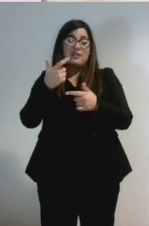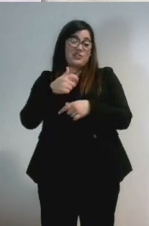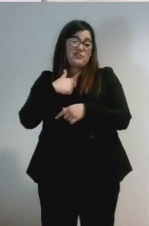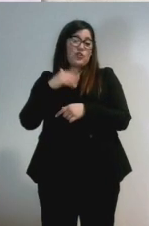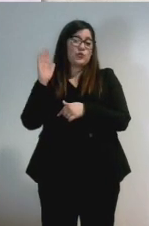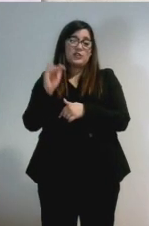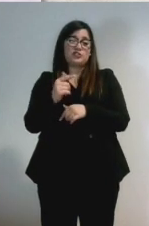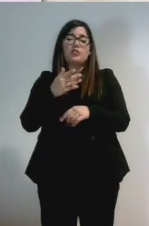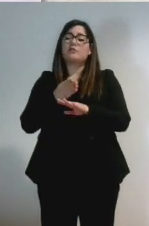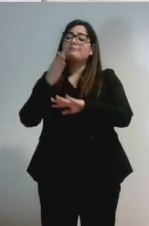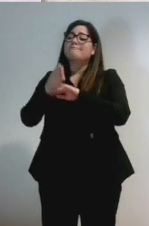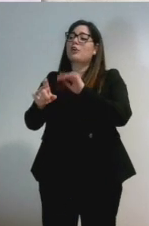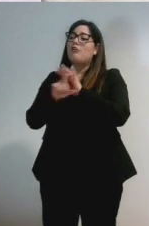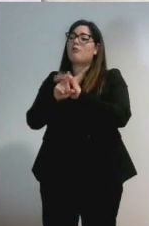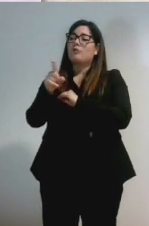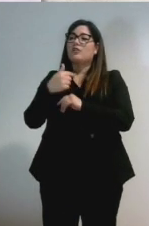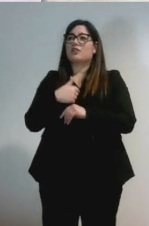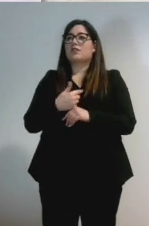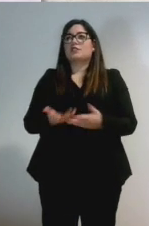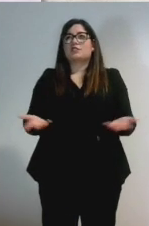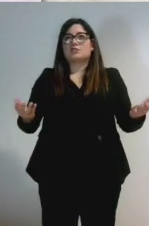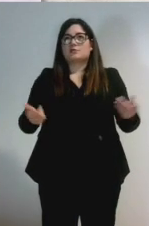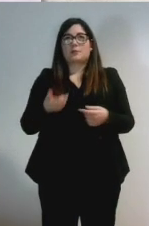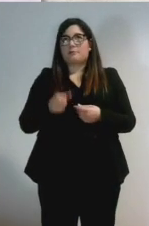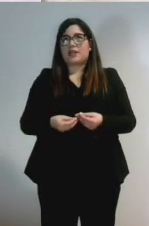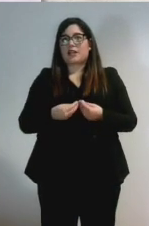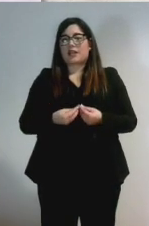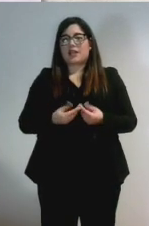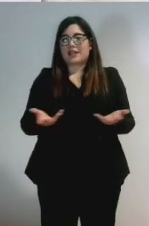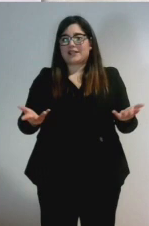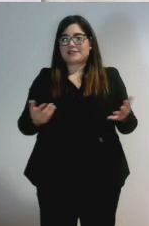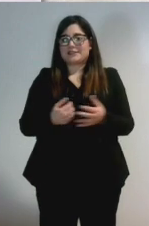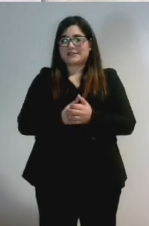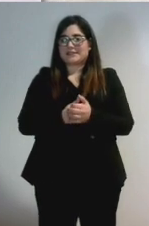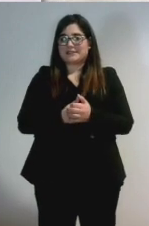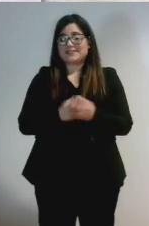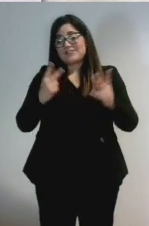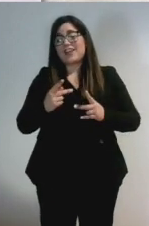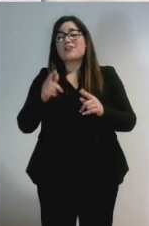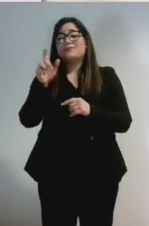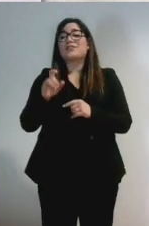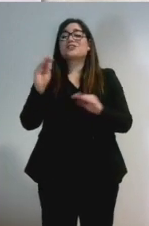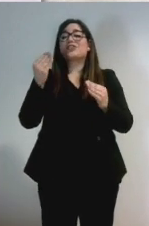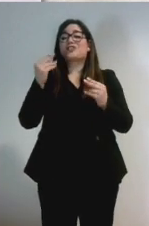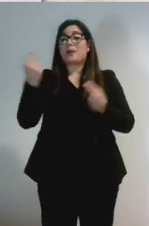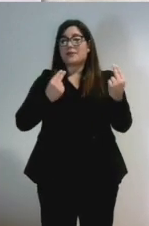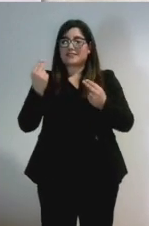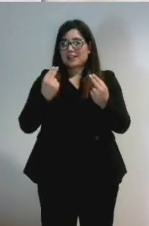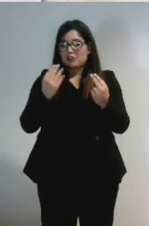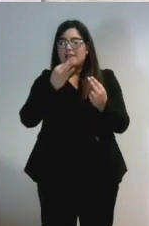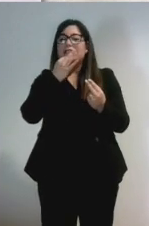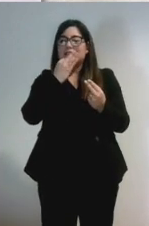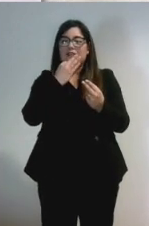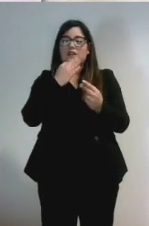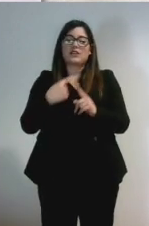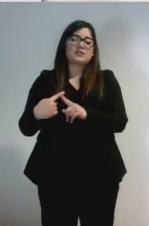vado in comune. Chi me lo fa fare? Ebbene sì, essere un giovane amministratore vuol dire fare molti sacrifici. Noi